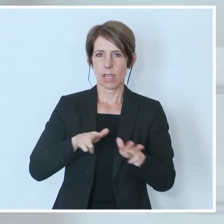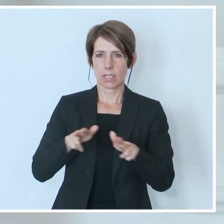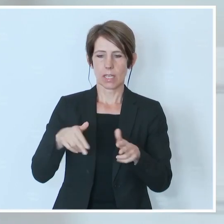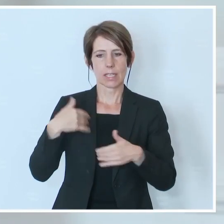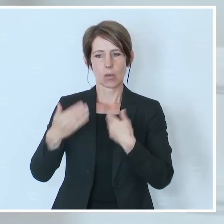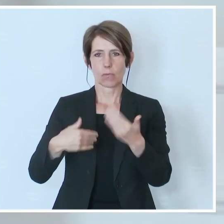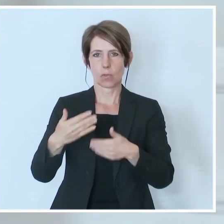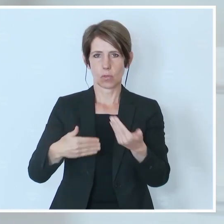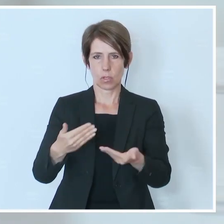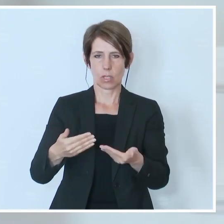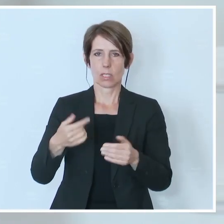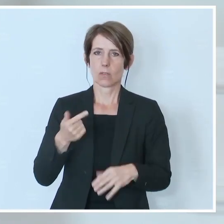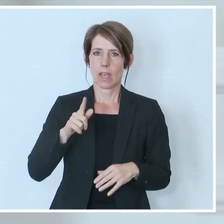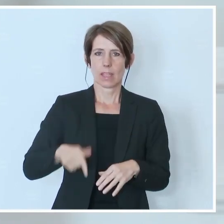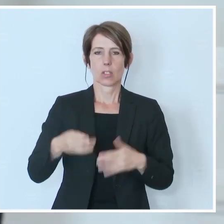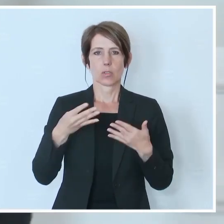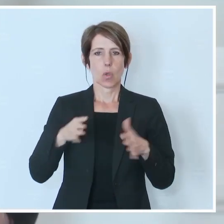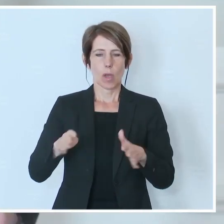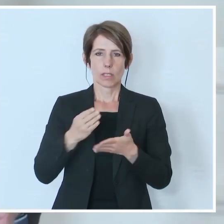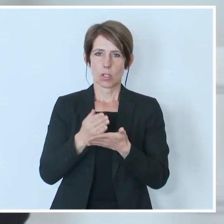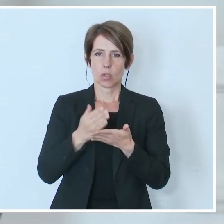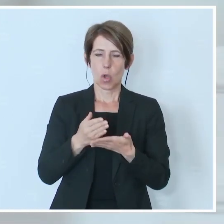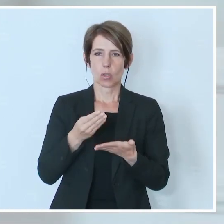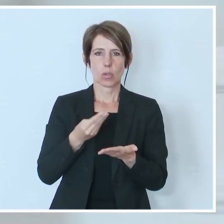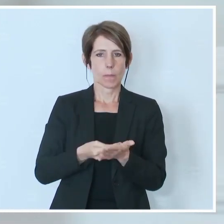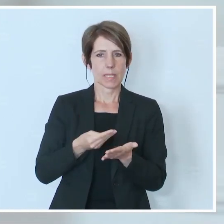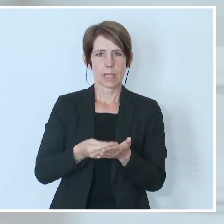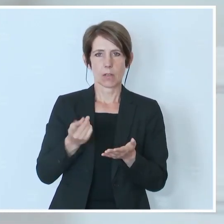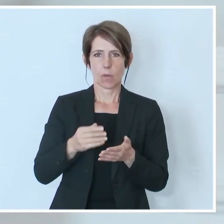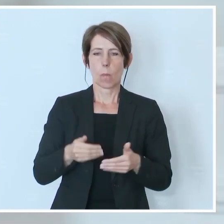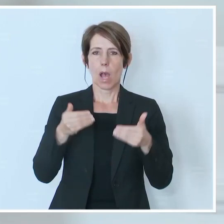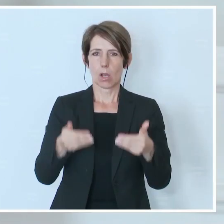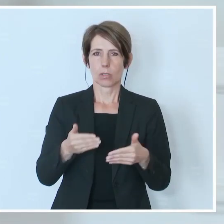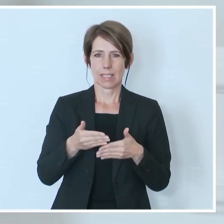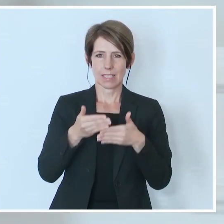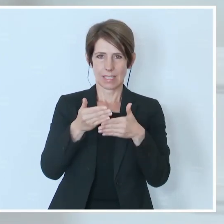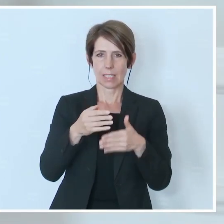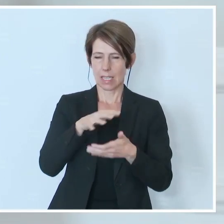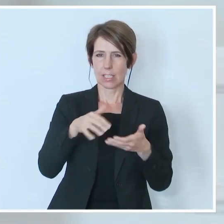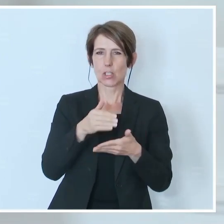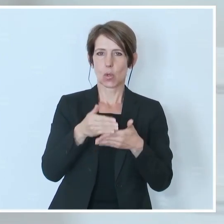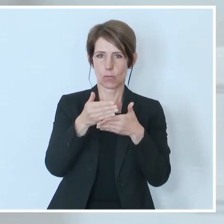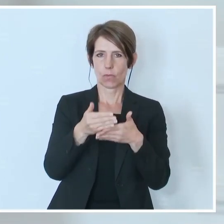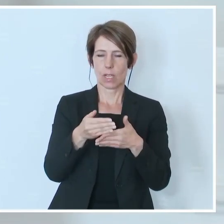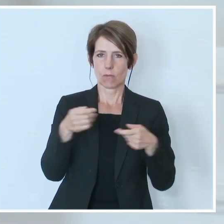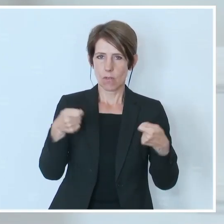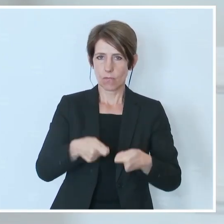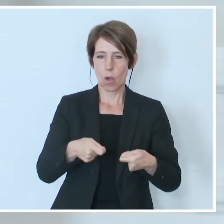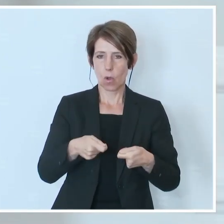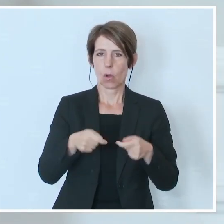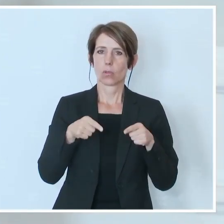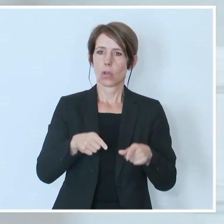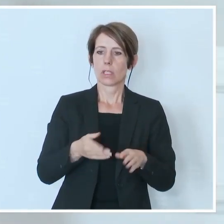haben wir die Mittel im Auslandskatastrophenfonds, das ist ja jenes Instrument, das wir als Bundesregierung zur Verfügung haben, für humanitäre Soforthilfe,